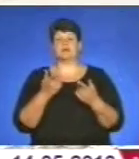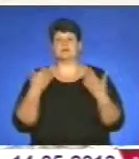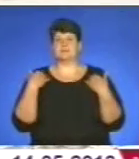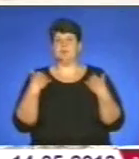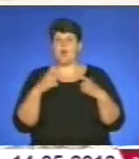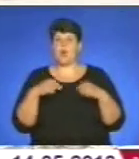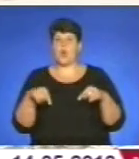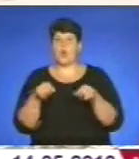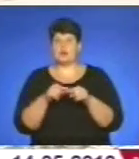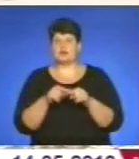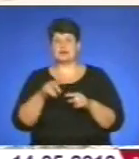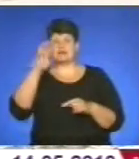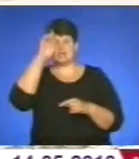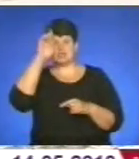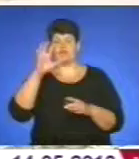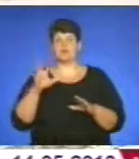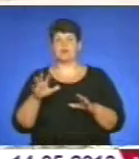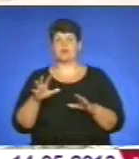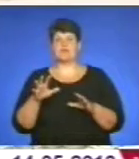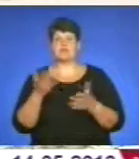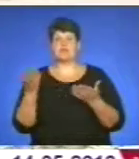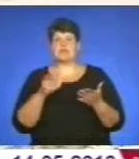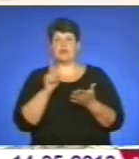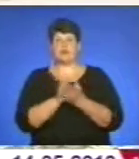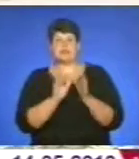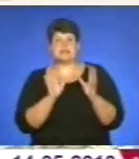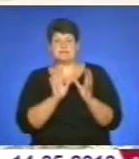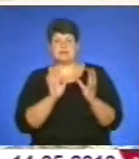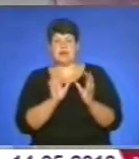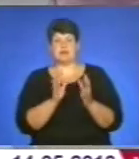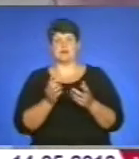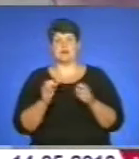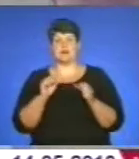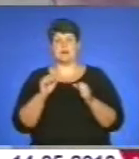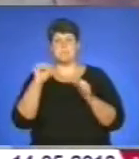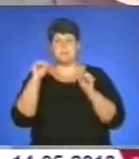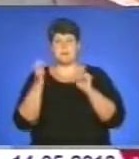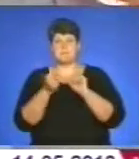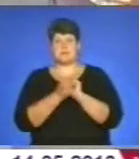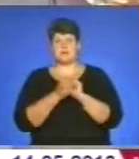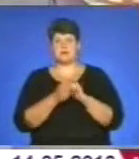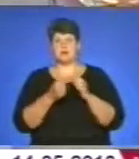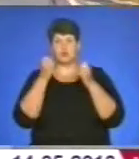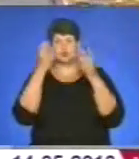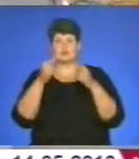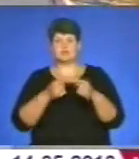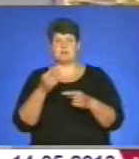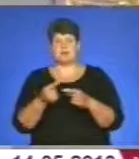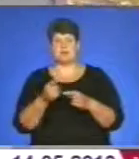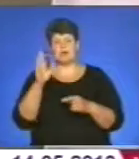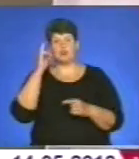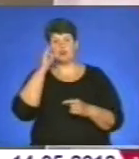держави, які повинні зберігати пам'ятки культурної спадщини. А художниця Марія Ділай задумалась над